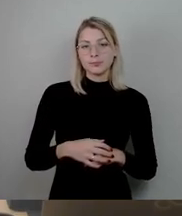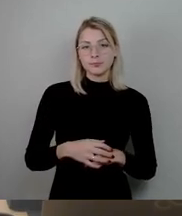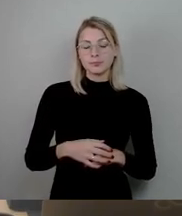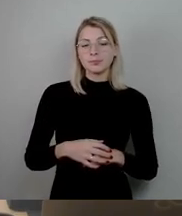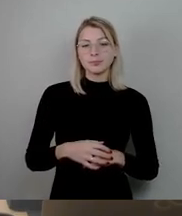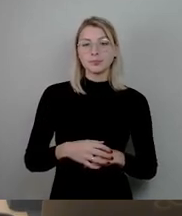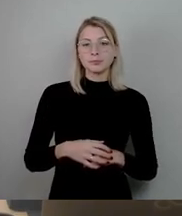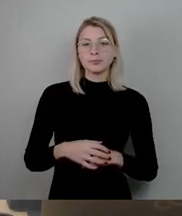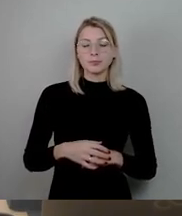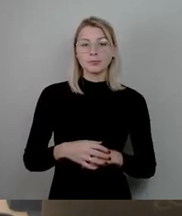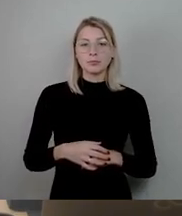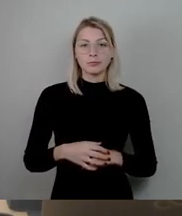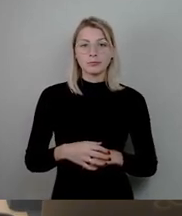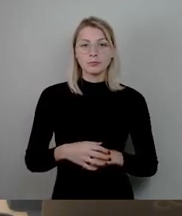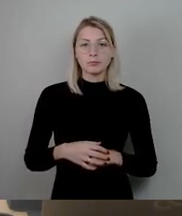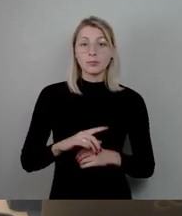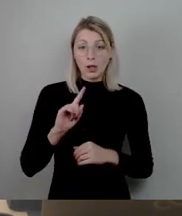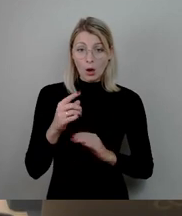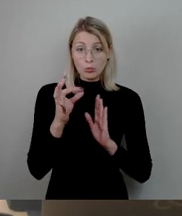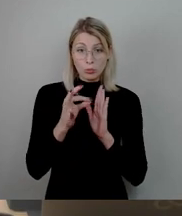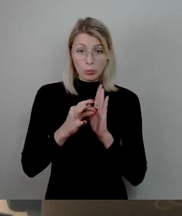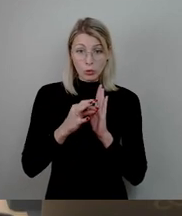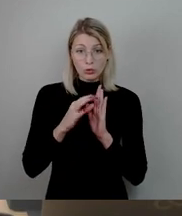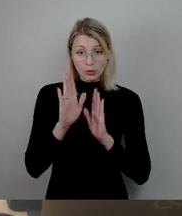Auch punktweise? Okay.